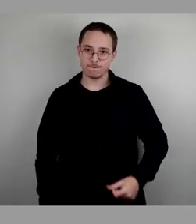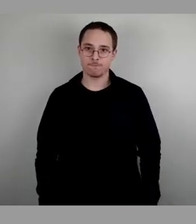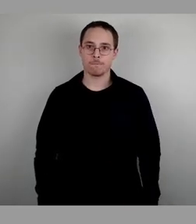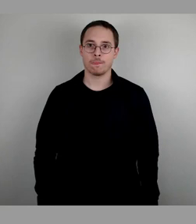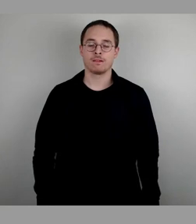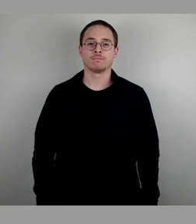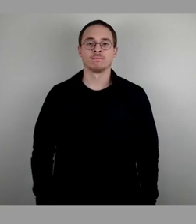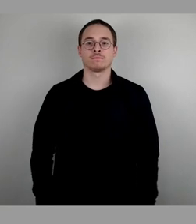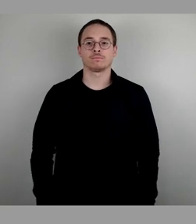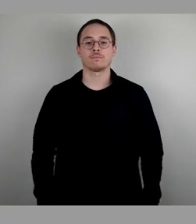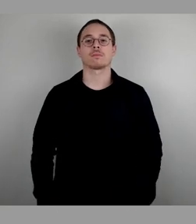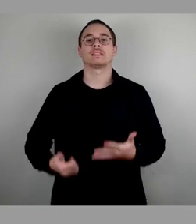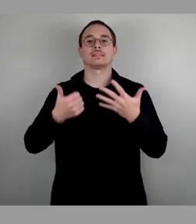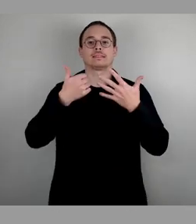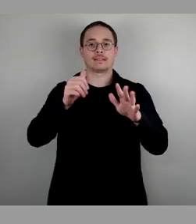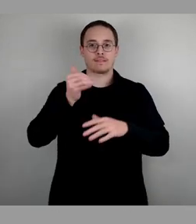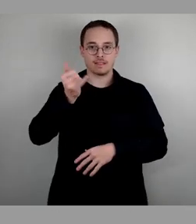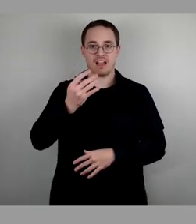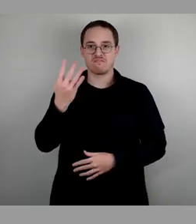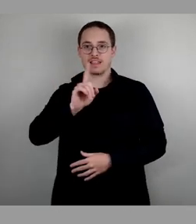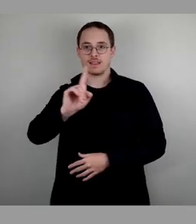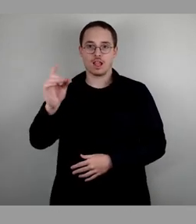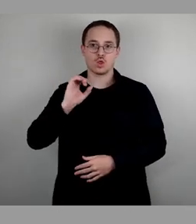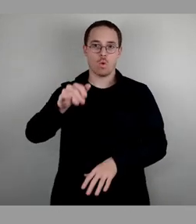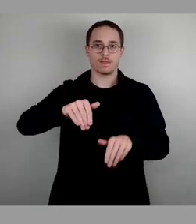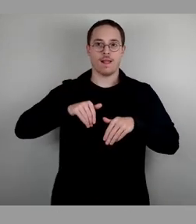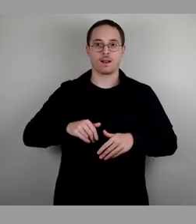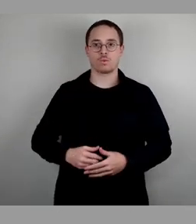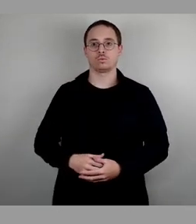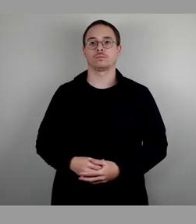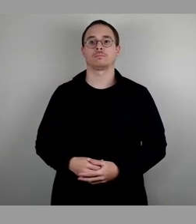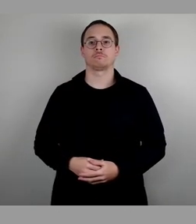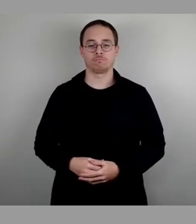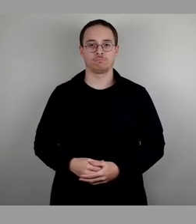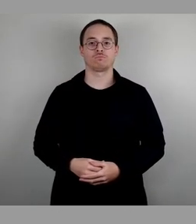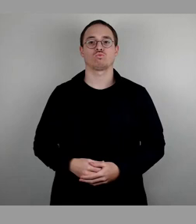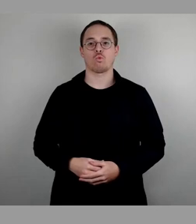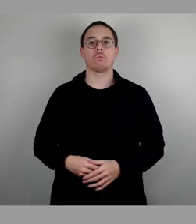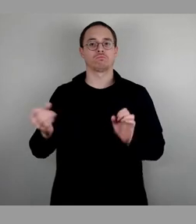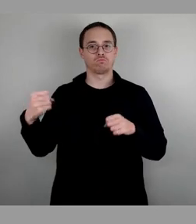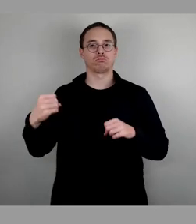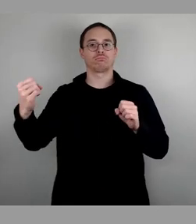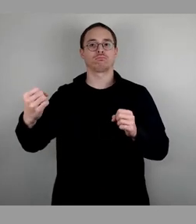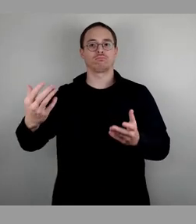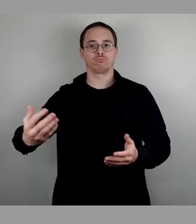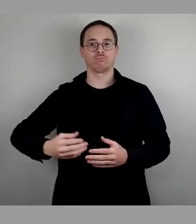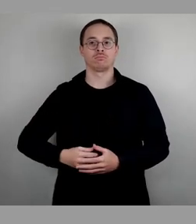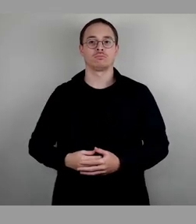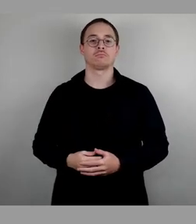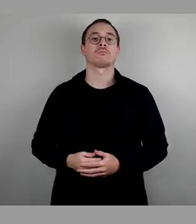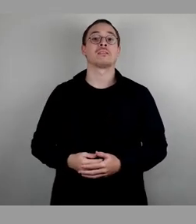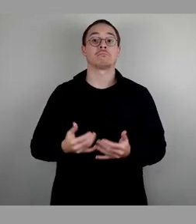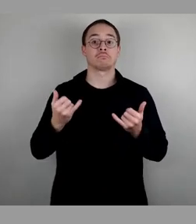Mit 60 Ja, 4 Nein, 0 Enthaltung, auch so mehrheitlich beschlossen. Dann kommen wir zu